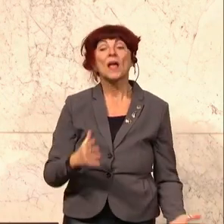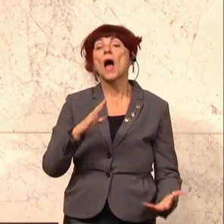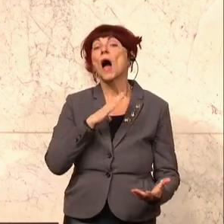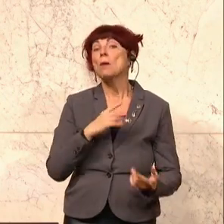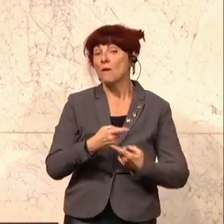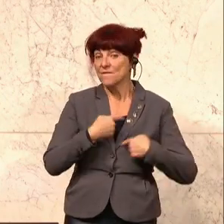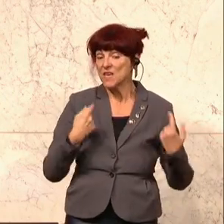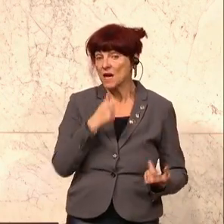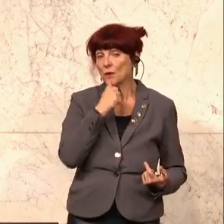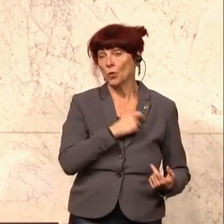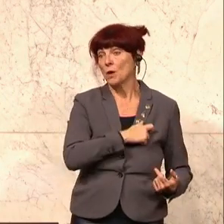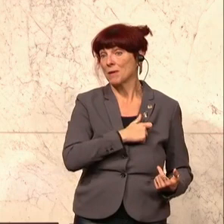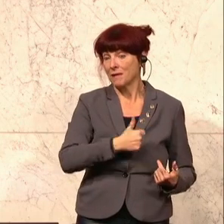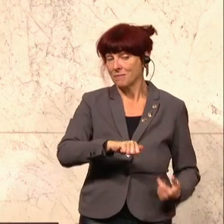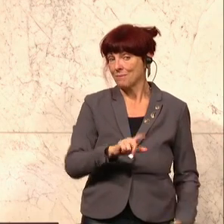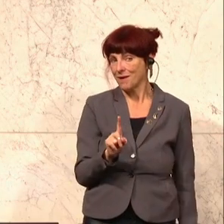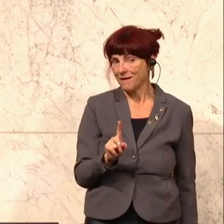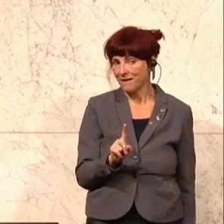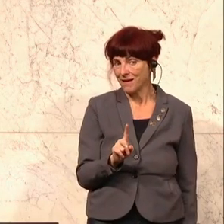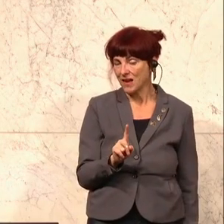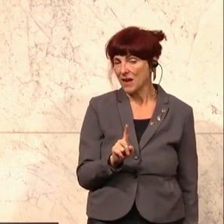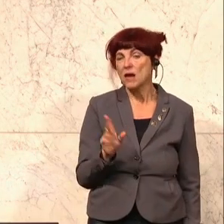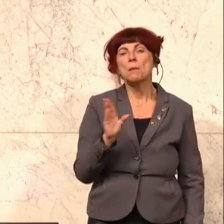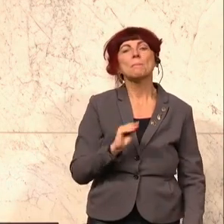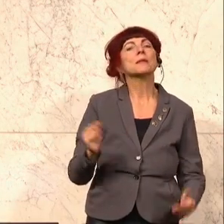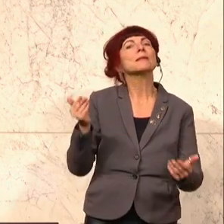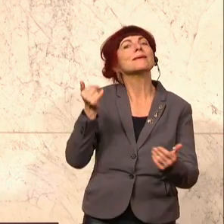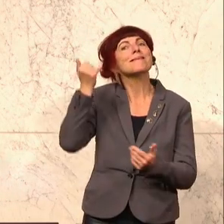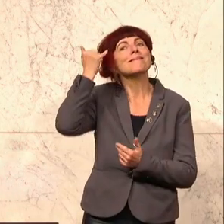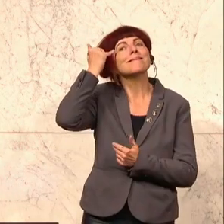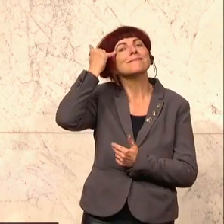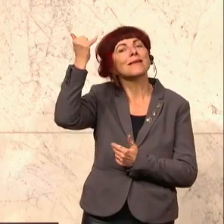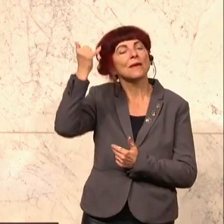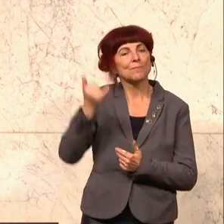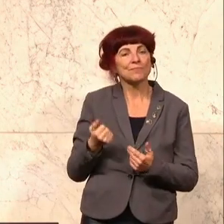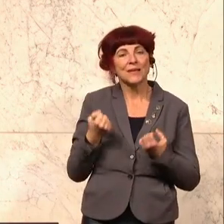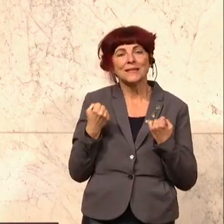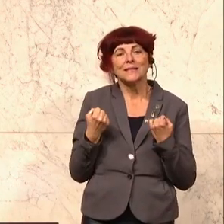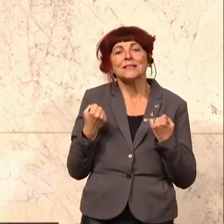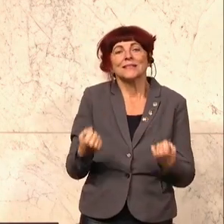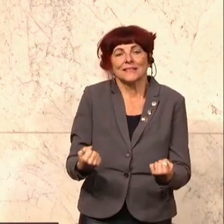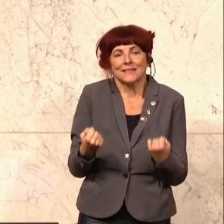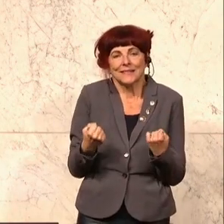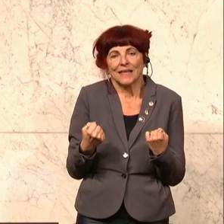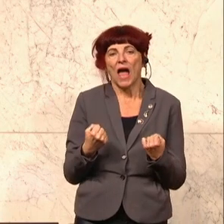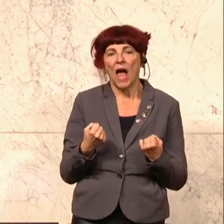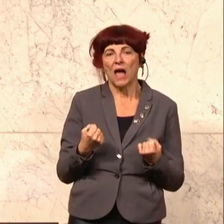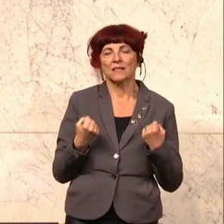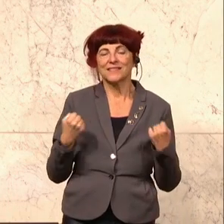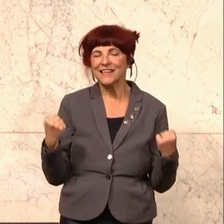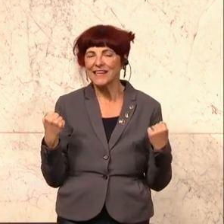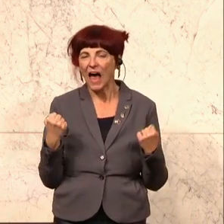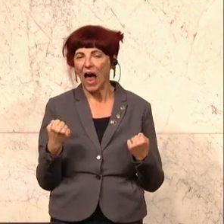machen ist, meine Damen und Herren, ist die Vorstellung, Sicherheitslücken im Internet nicht